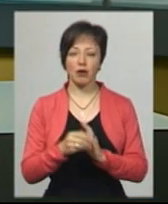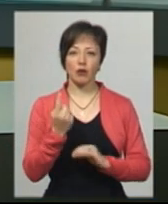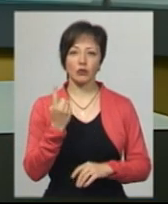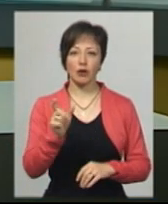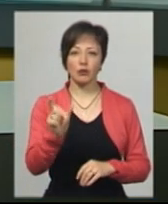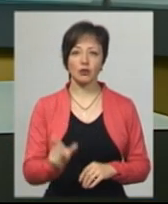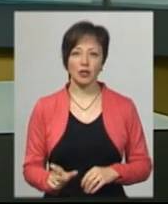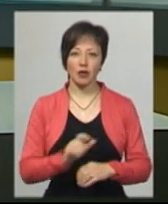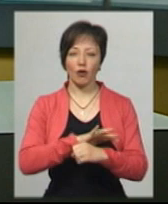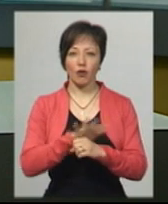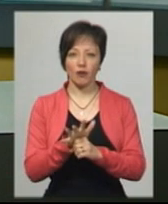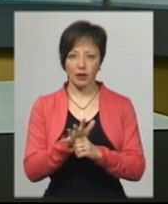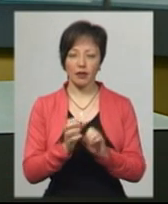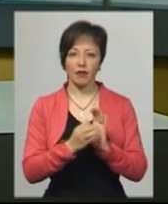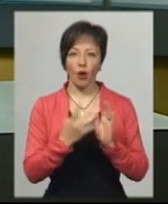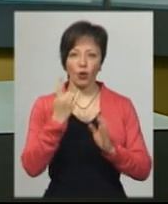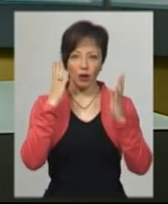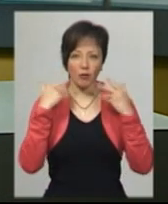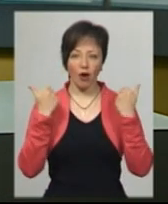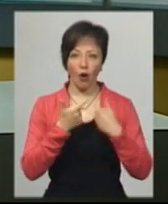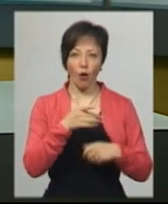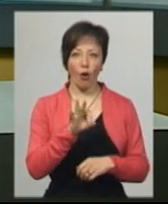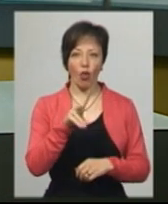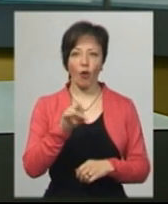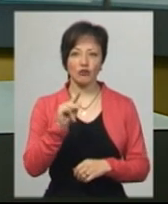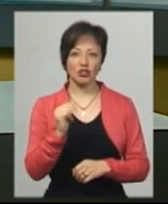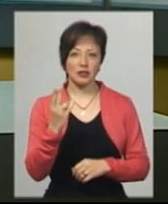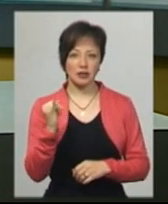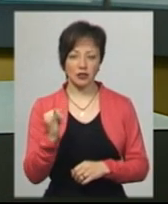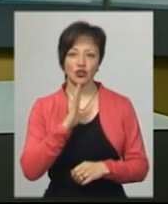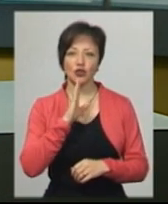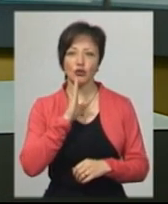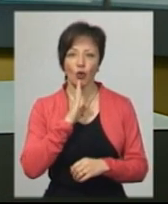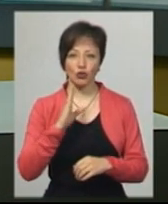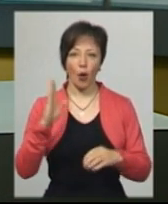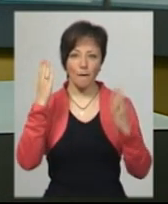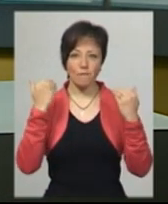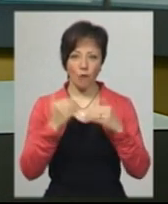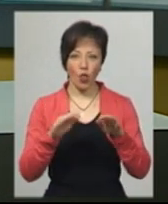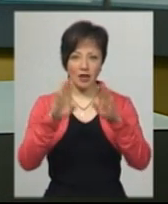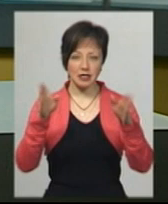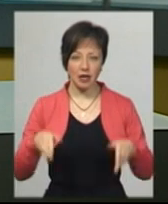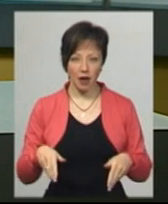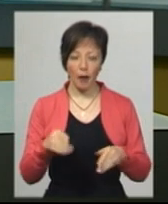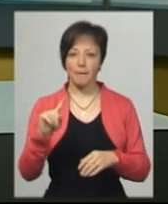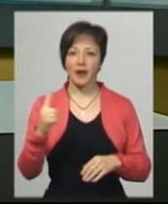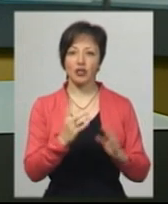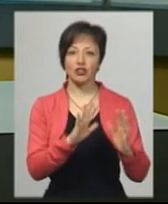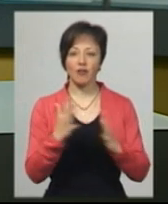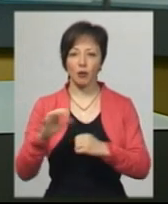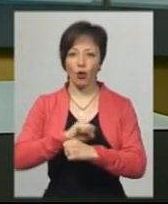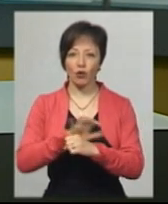-19. Це одна з монахинь Головчинецького Спасопреображенського жіночого монастиря. Нагадаю, перші випадки